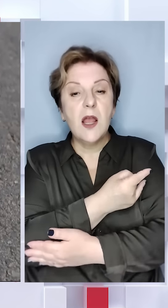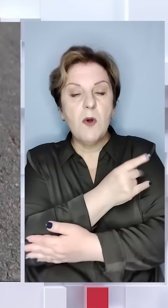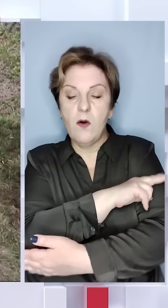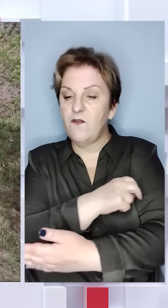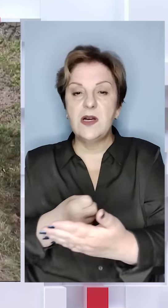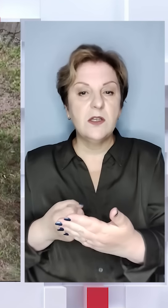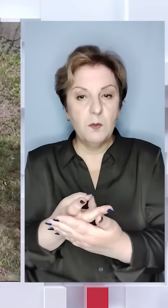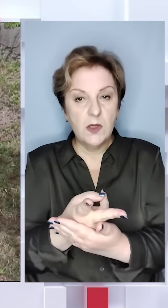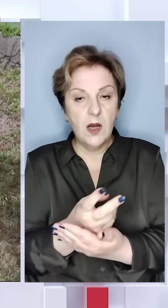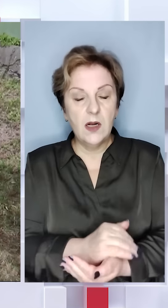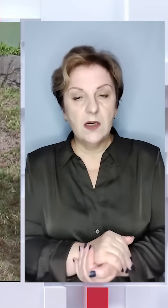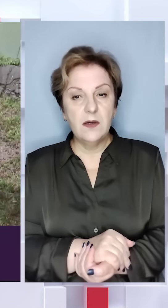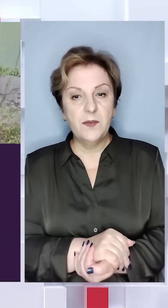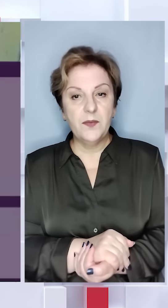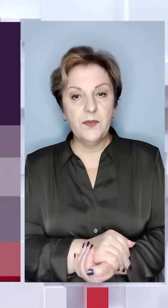шпиталі.